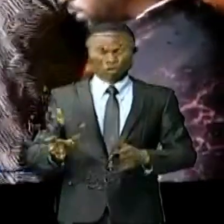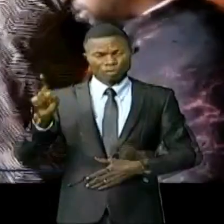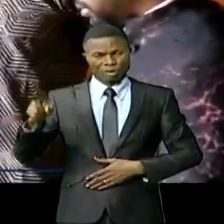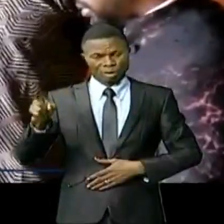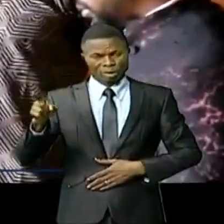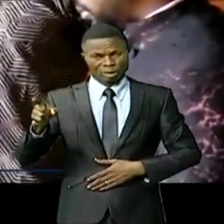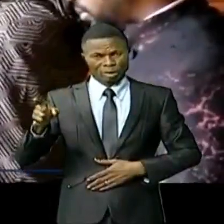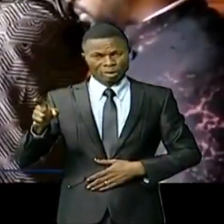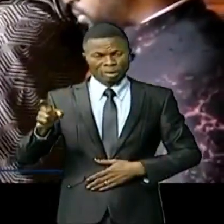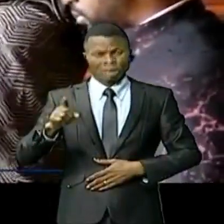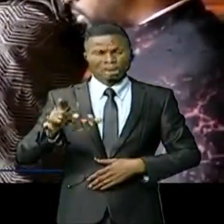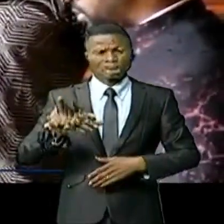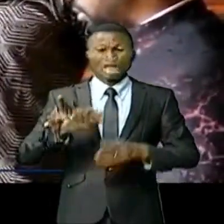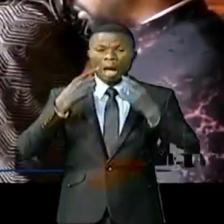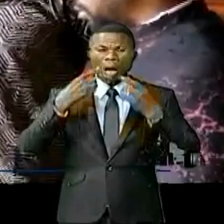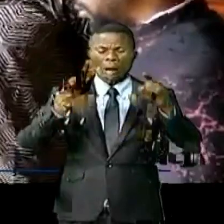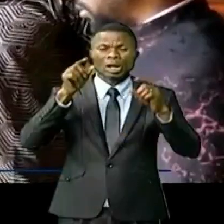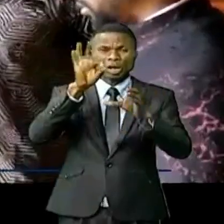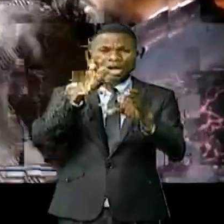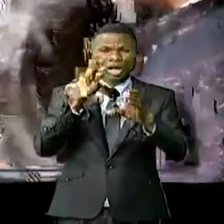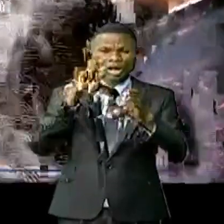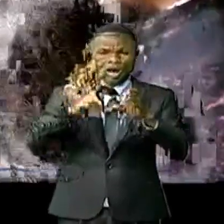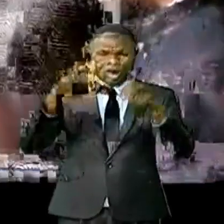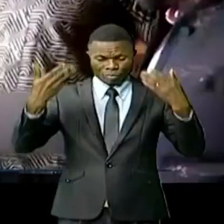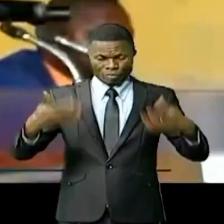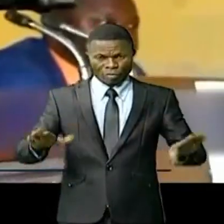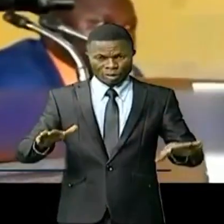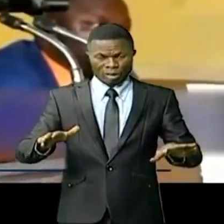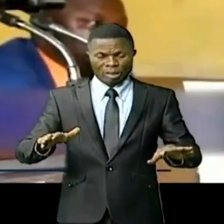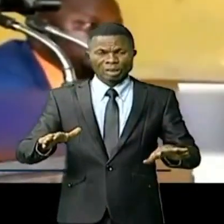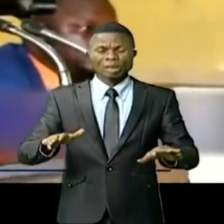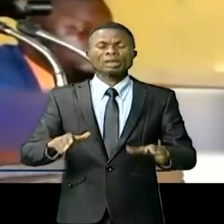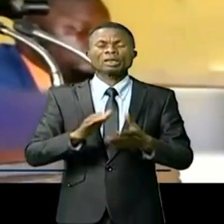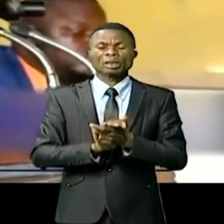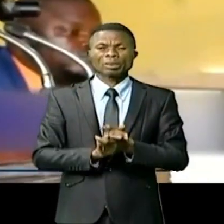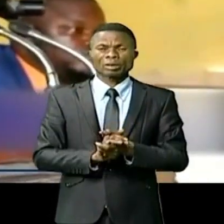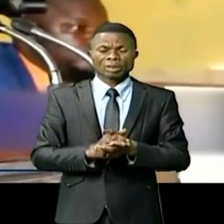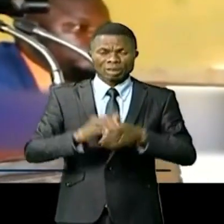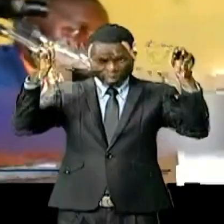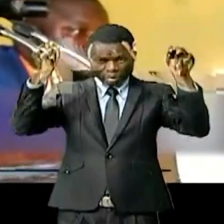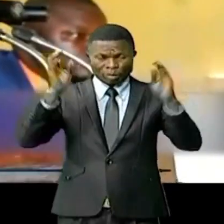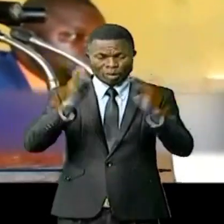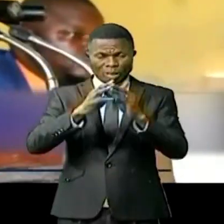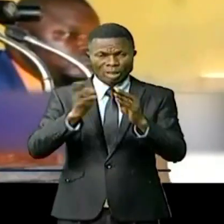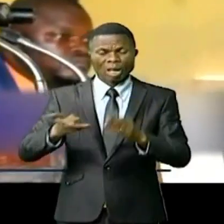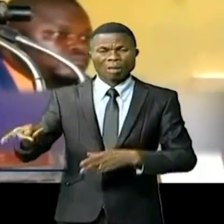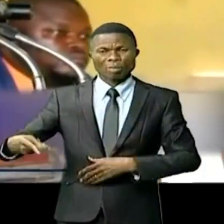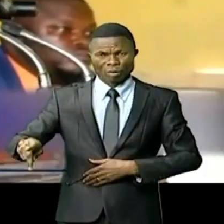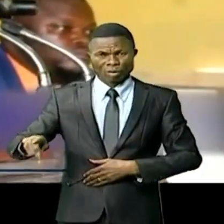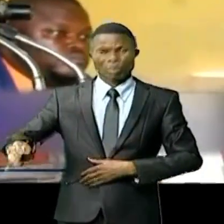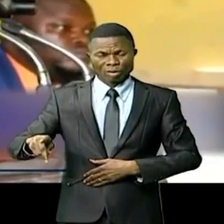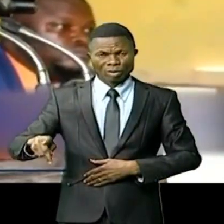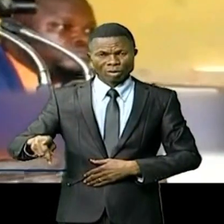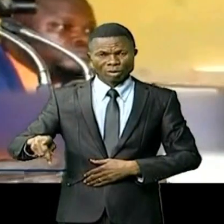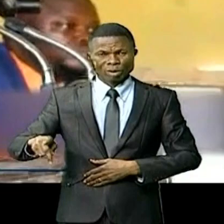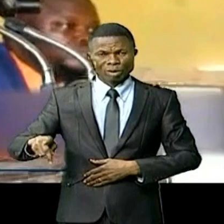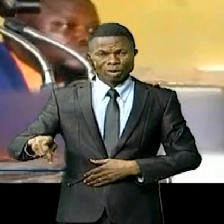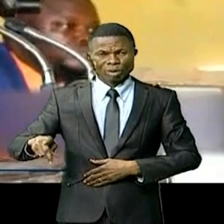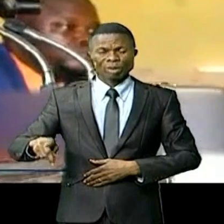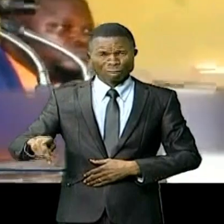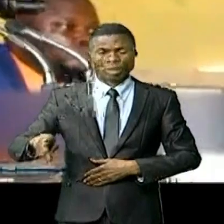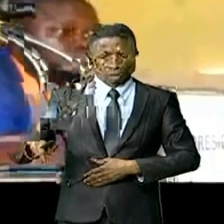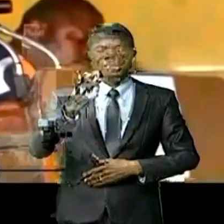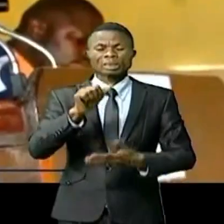Moukoumadi. Après avoir proclamé les résultats de ce vote à bulletin secret, le président de l'Assemblée provinciale, Benoît Olamba, a